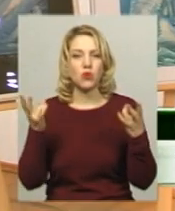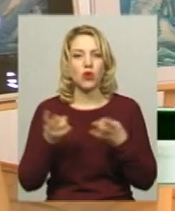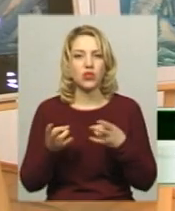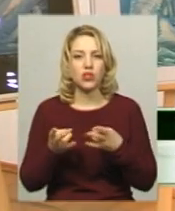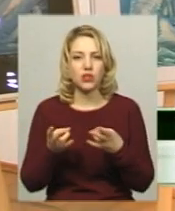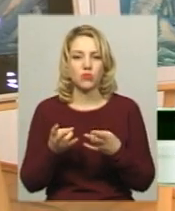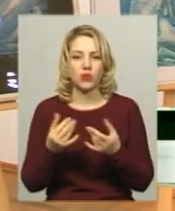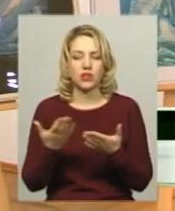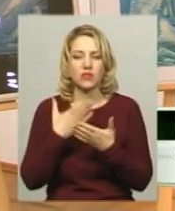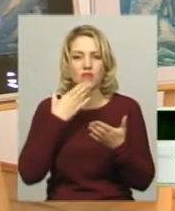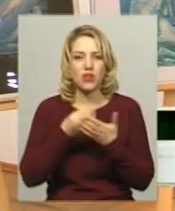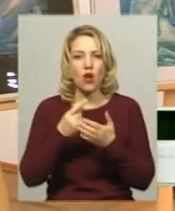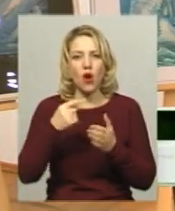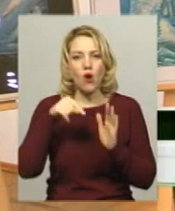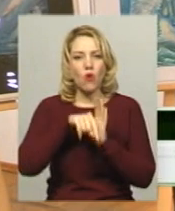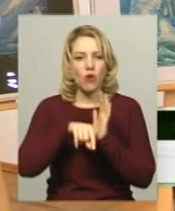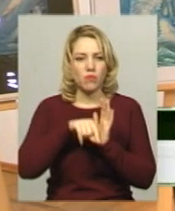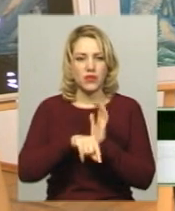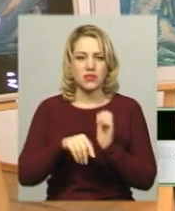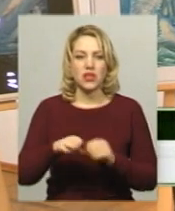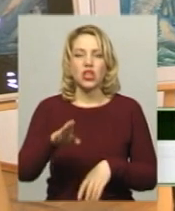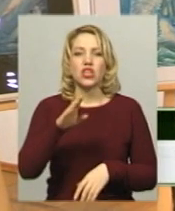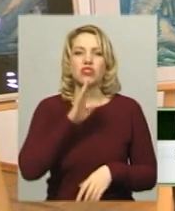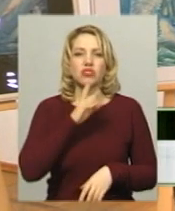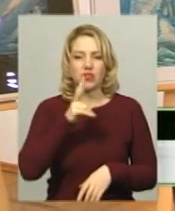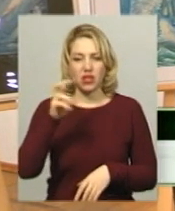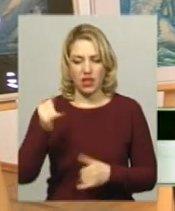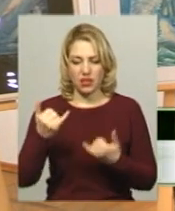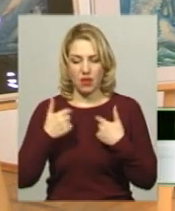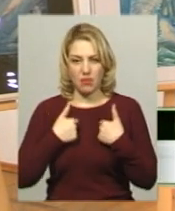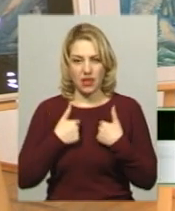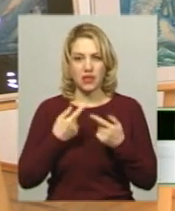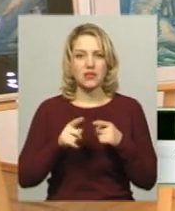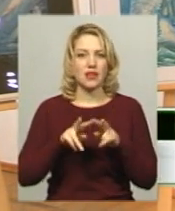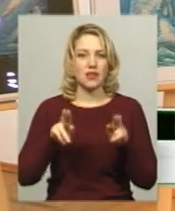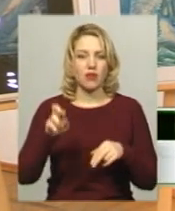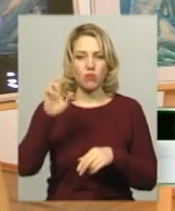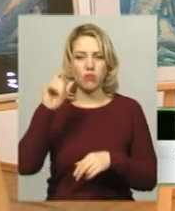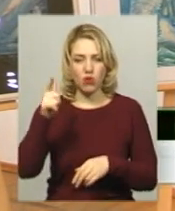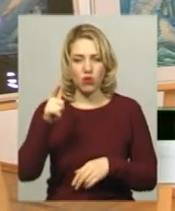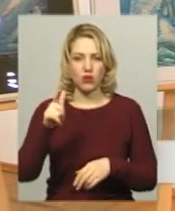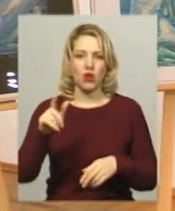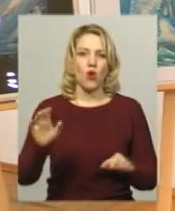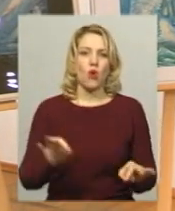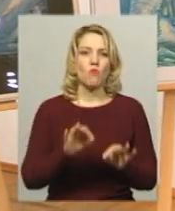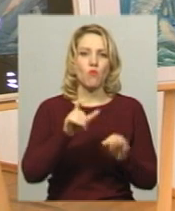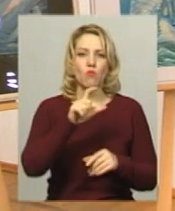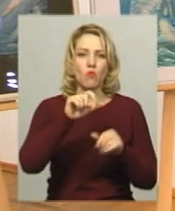– це для мене Бог, муза, подруга,